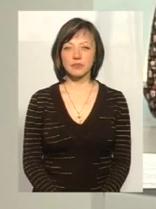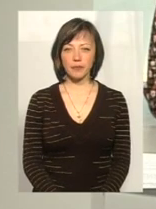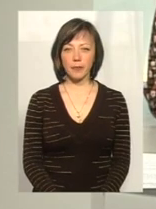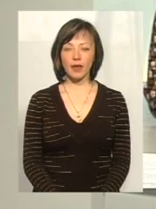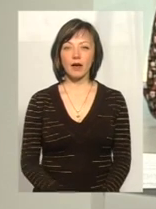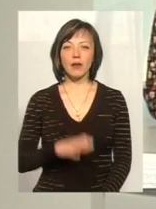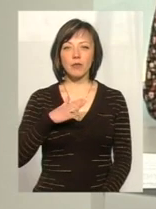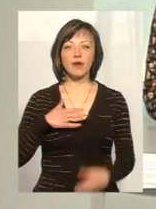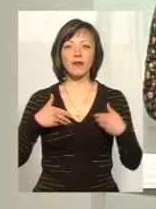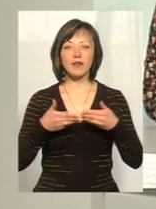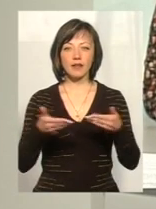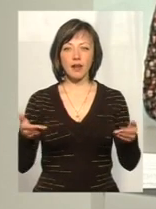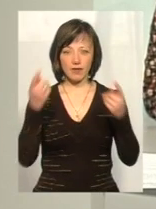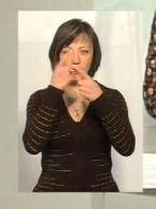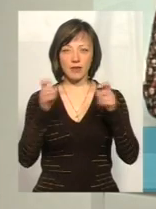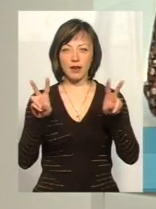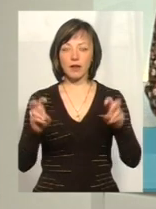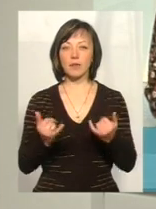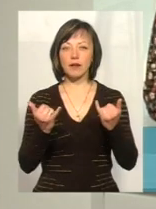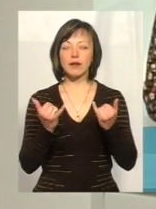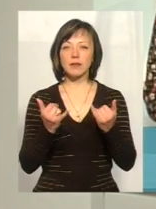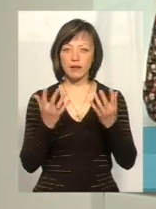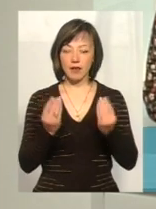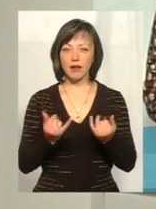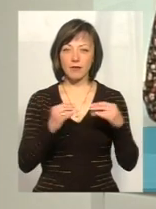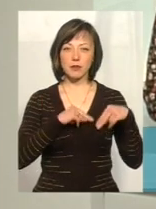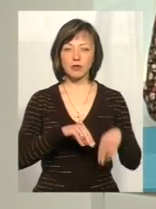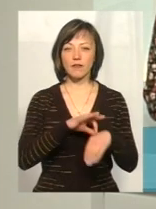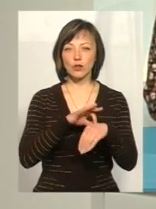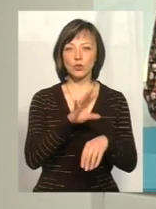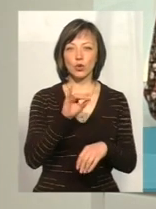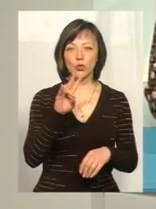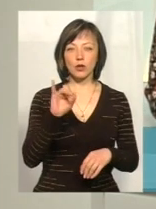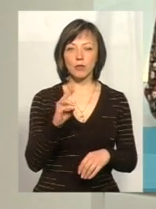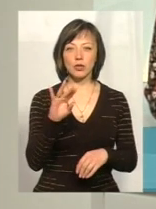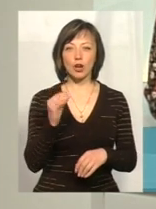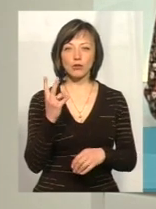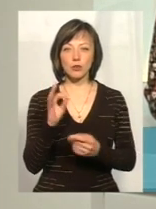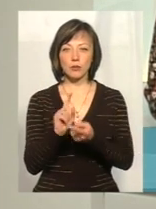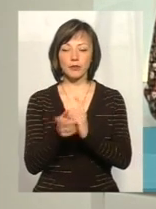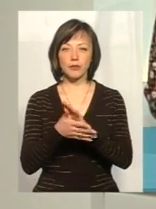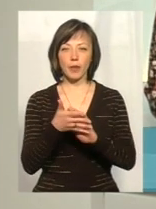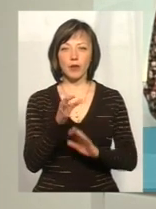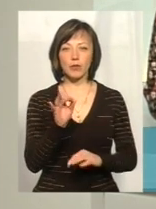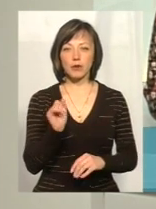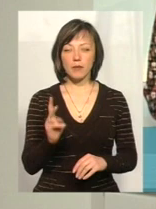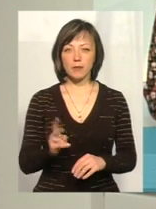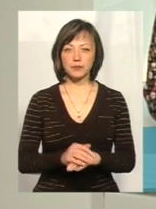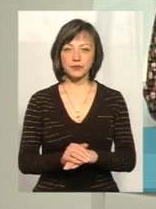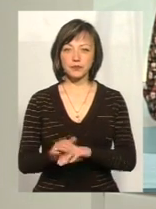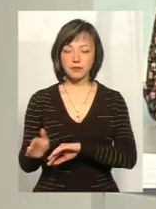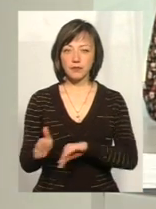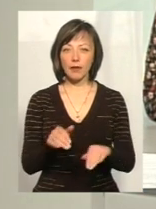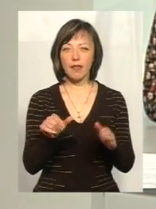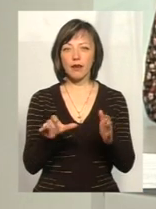Мої вітання в ефірі тема дня. Сьогодні для вас у студії працює ведуча іномітражка, переклад на мову жестів Ольга Рибак. Електронне